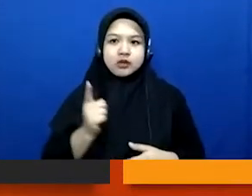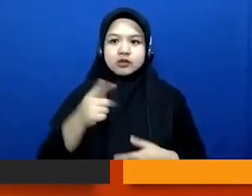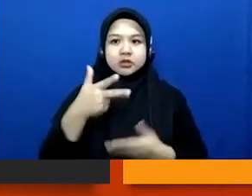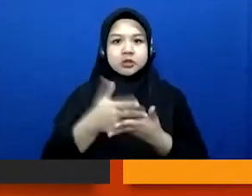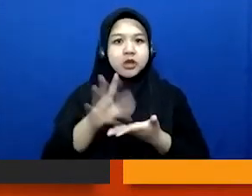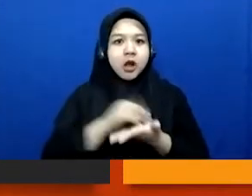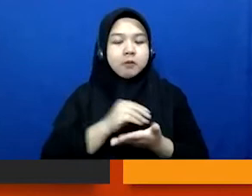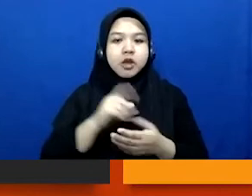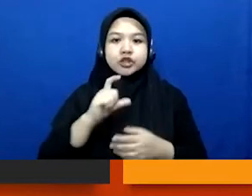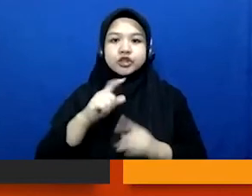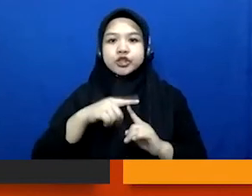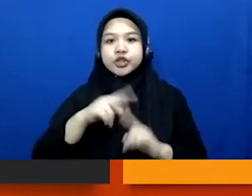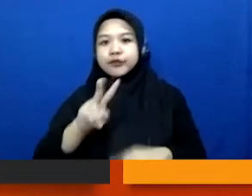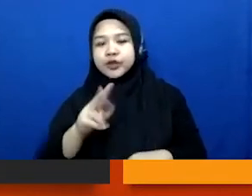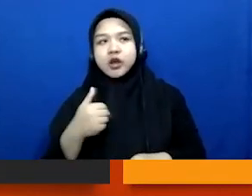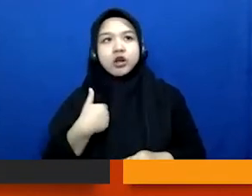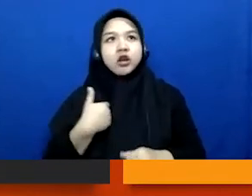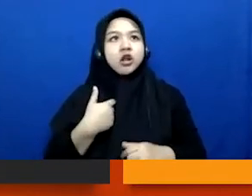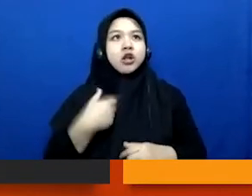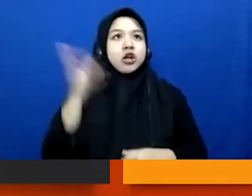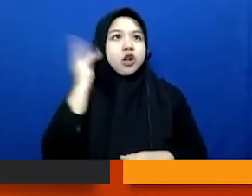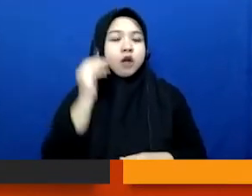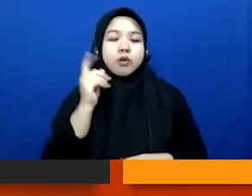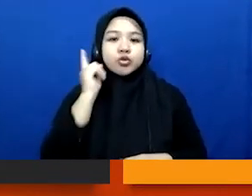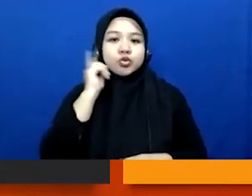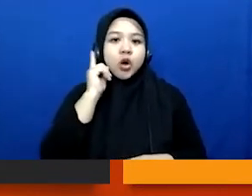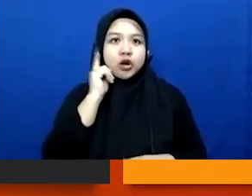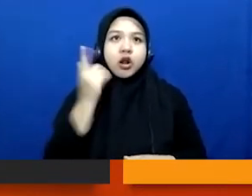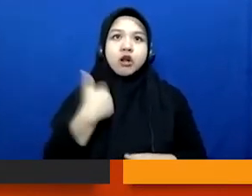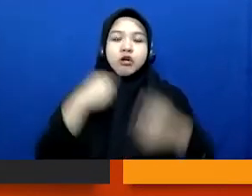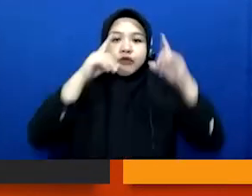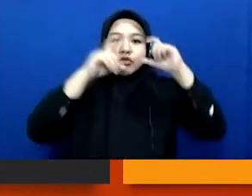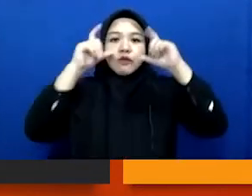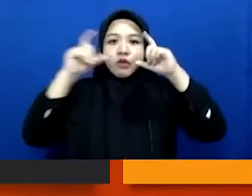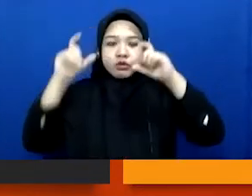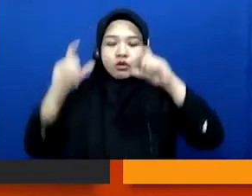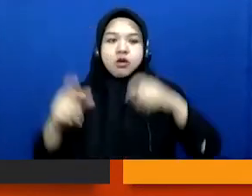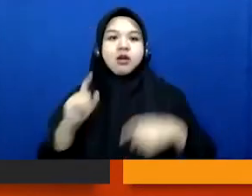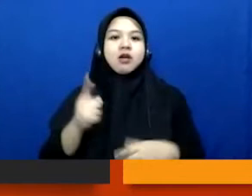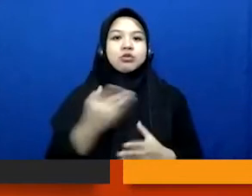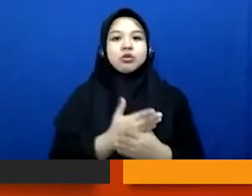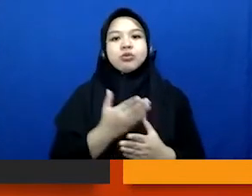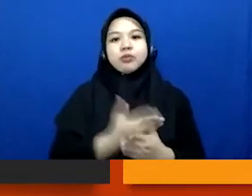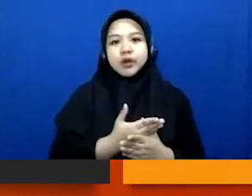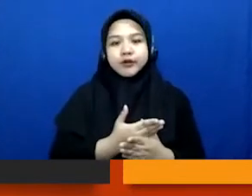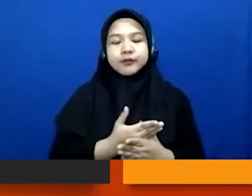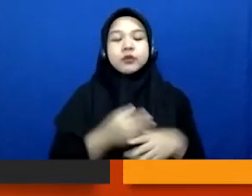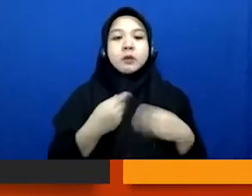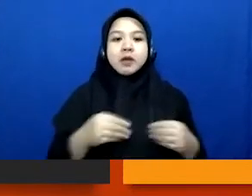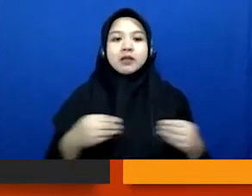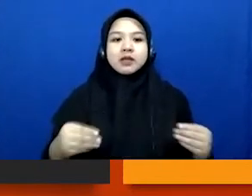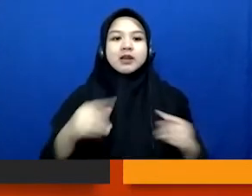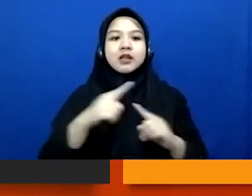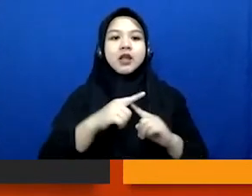oh saya punya rekaman suaranya saya punya foto-fotonya nah itu adalah dokumen material trail